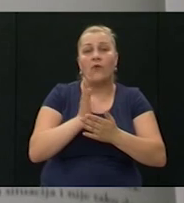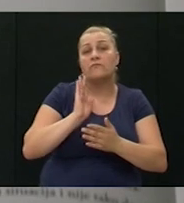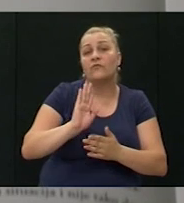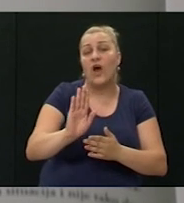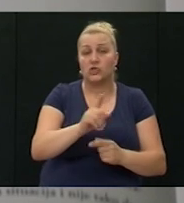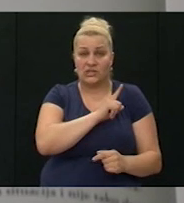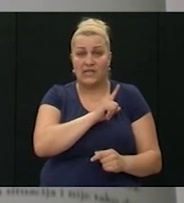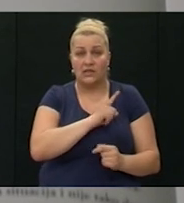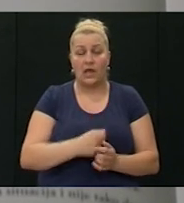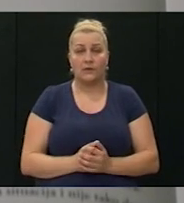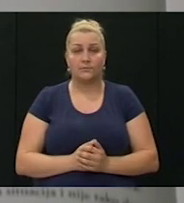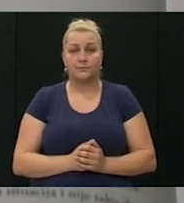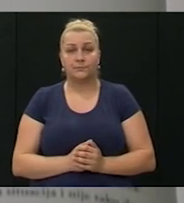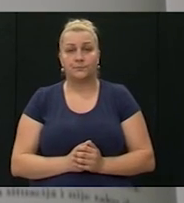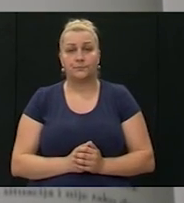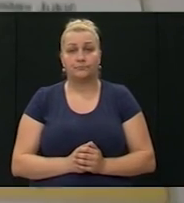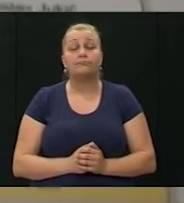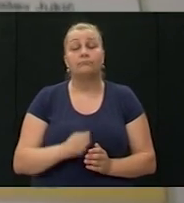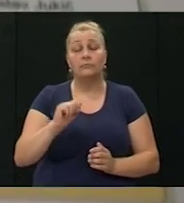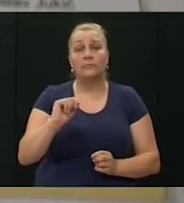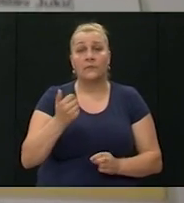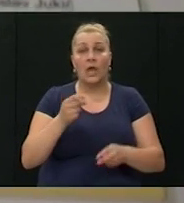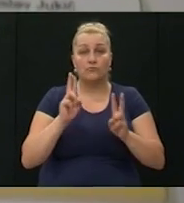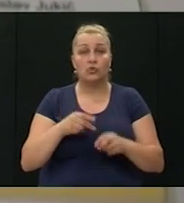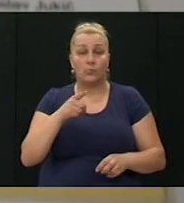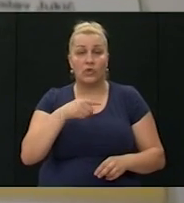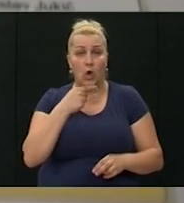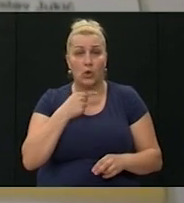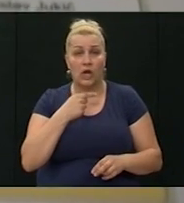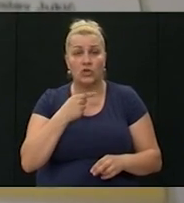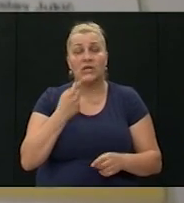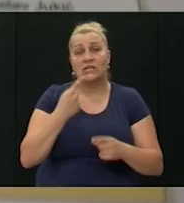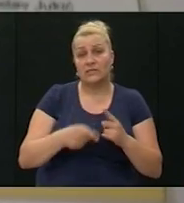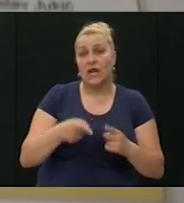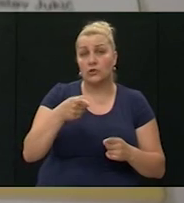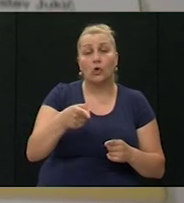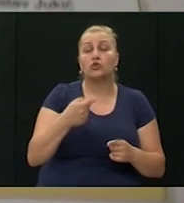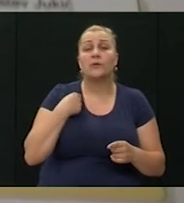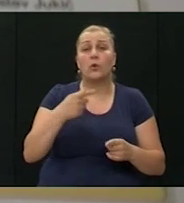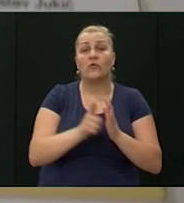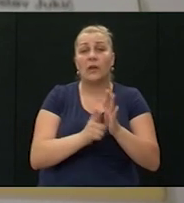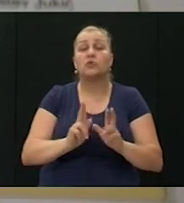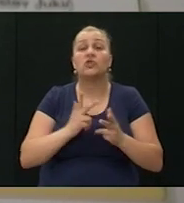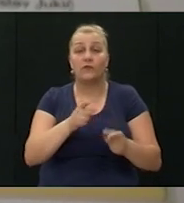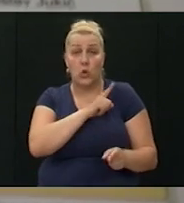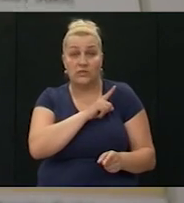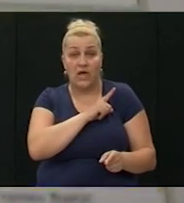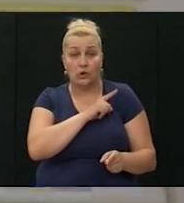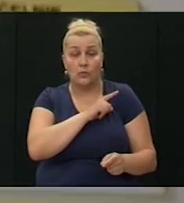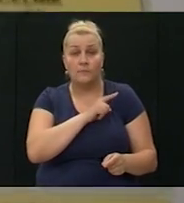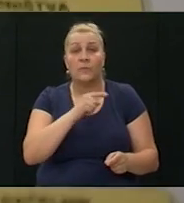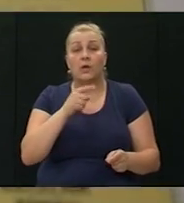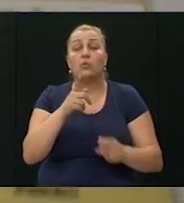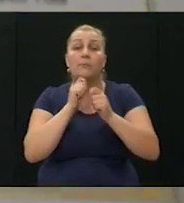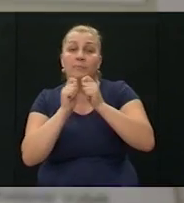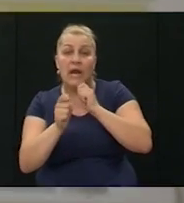reći vaš Zadar. Pa da, možemo tako reći iz razloga što sam ja u to vrijeme živio u Zadru, a i što sam